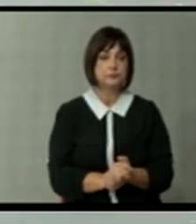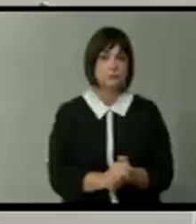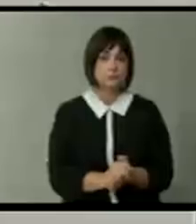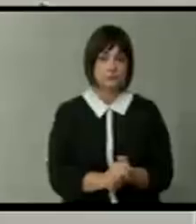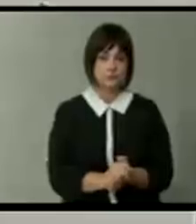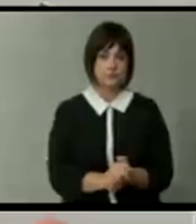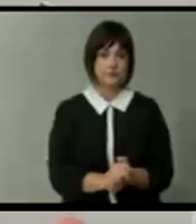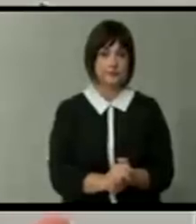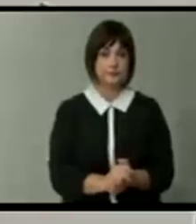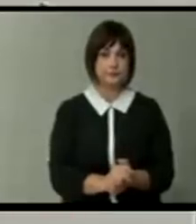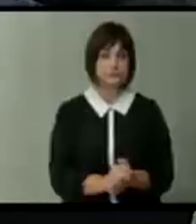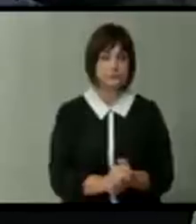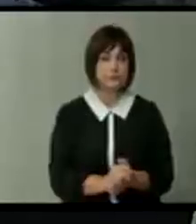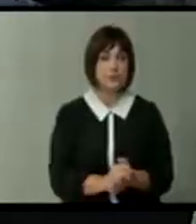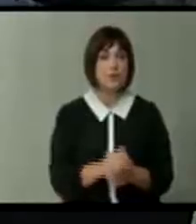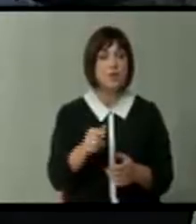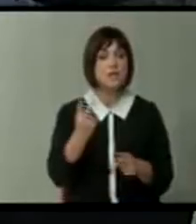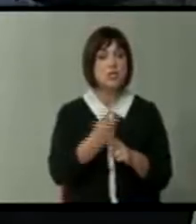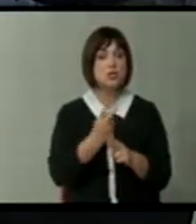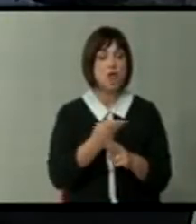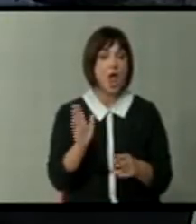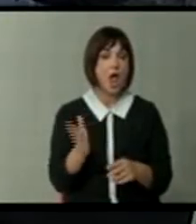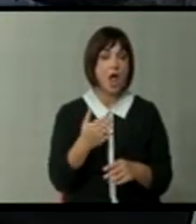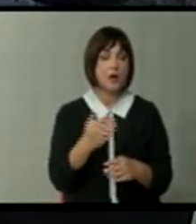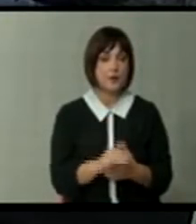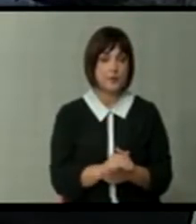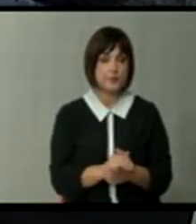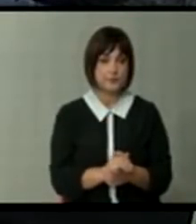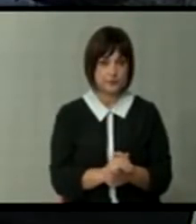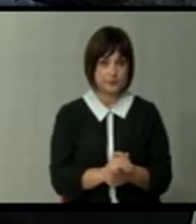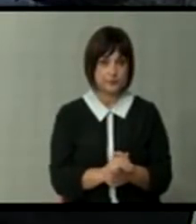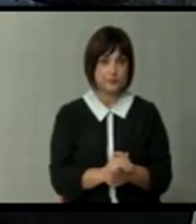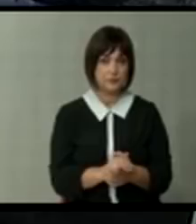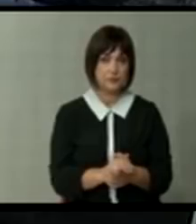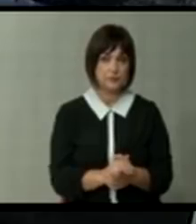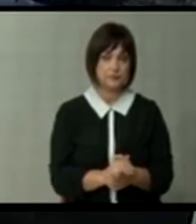Ото е поразително за една држава ако вие функционирате или